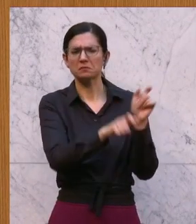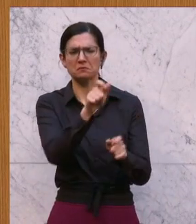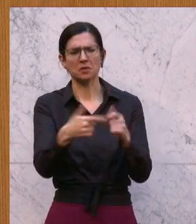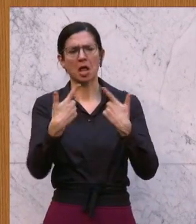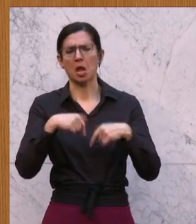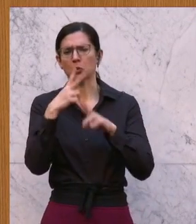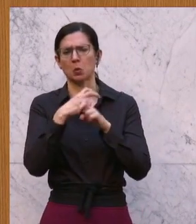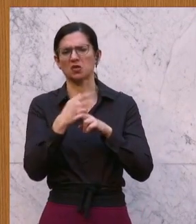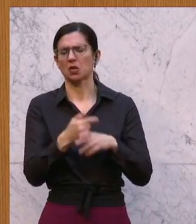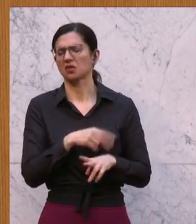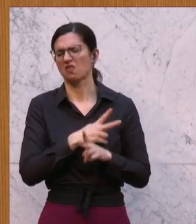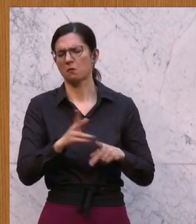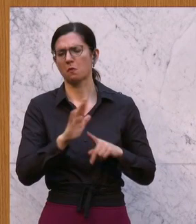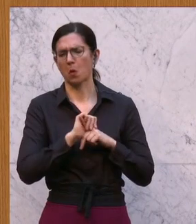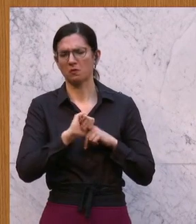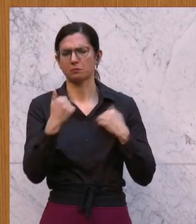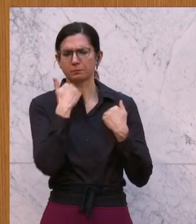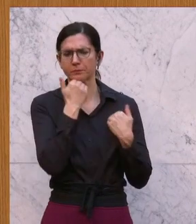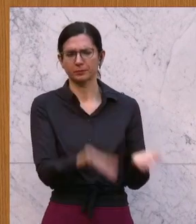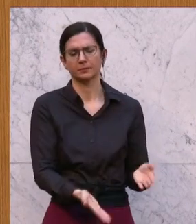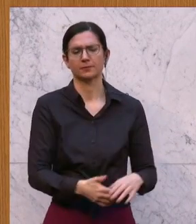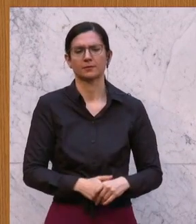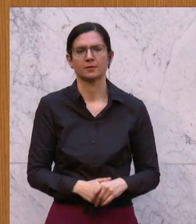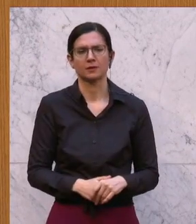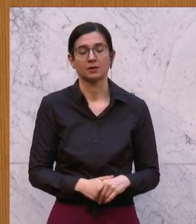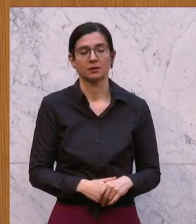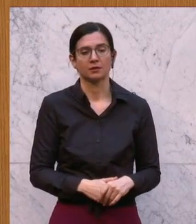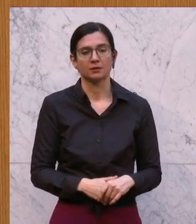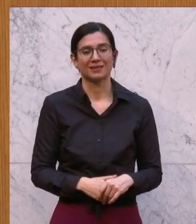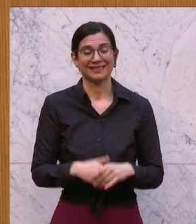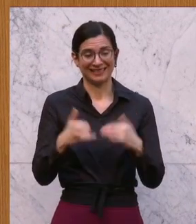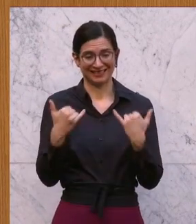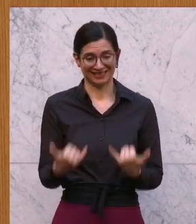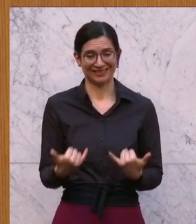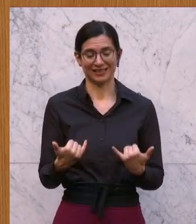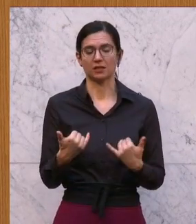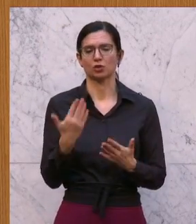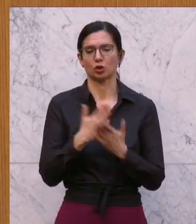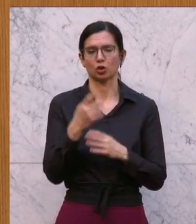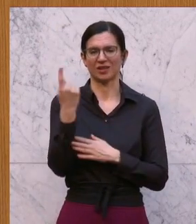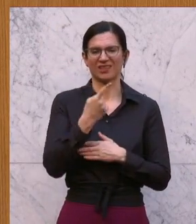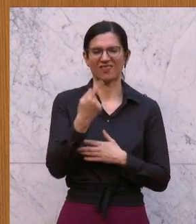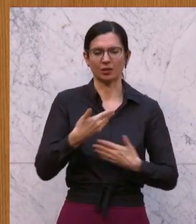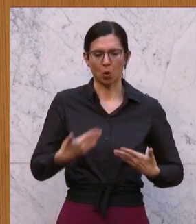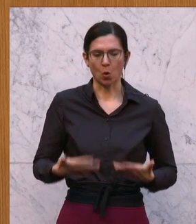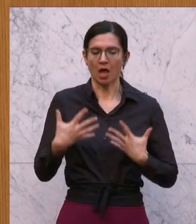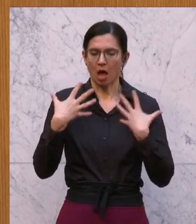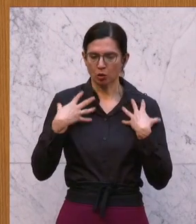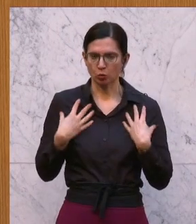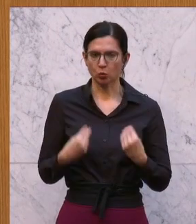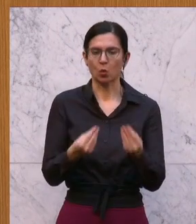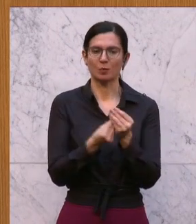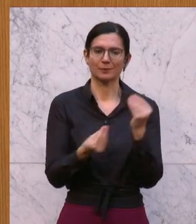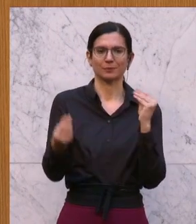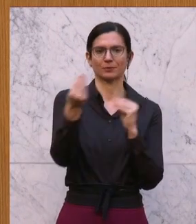diesem Land vollkommen egal sind. Und jetzt haben wir davor gewarnt, heuer, dass noch einmal fast